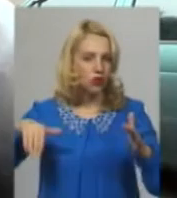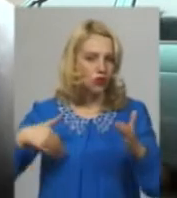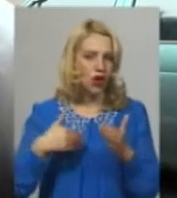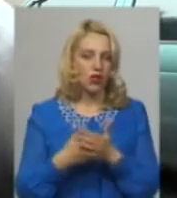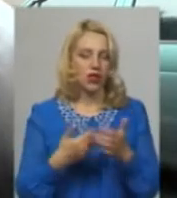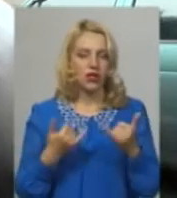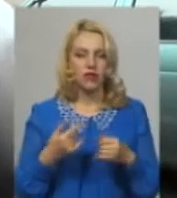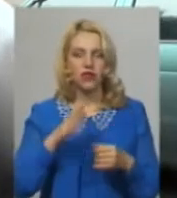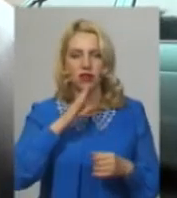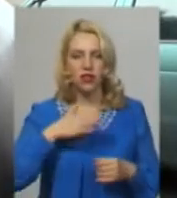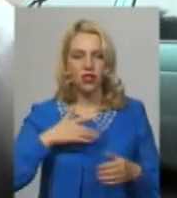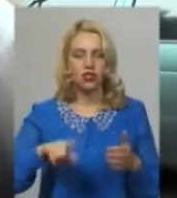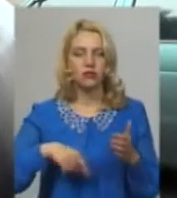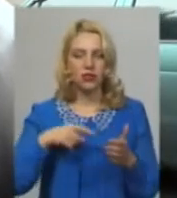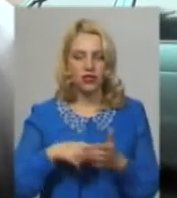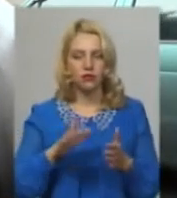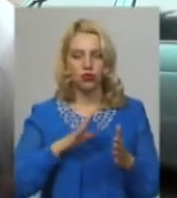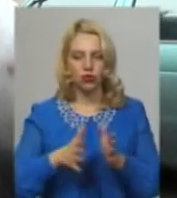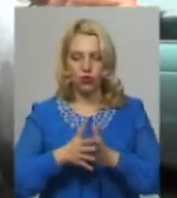розширялися і в області дороги,